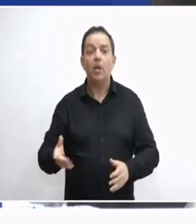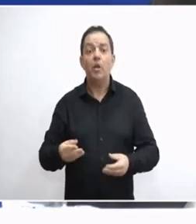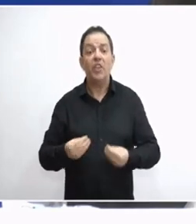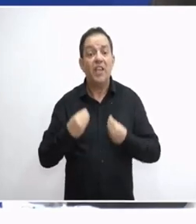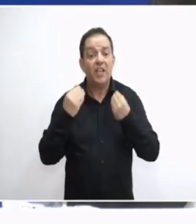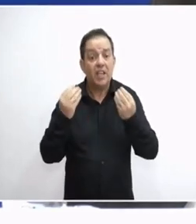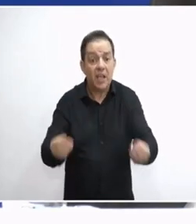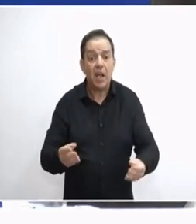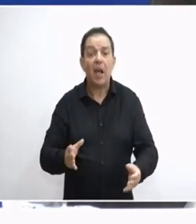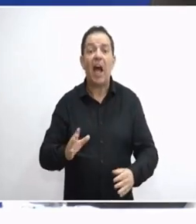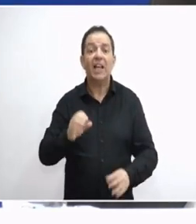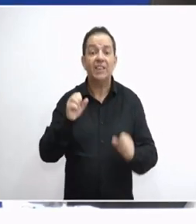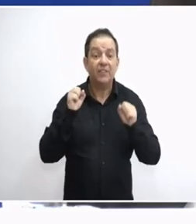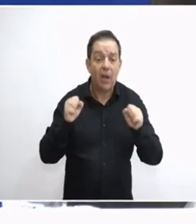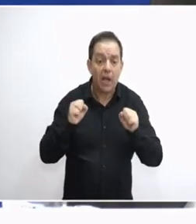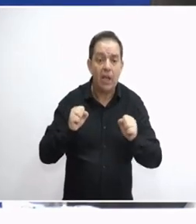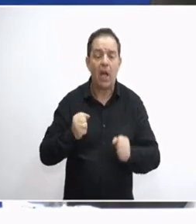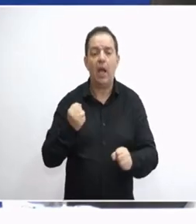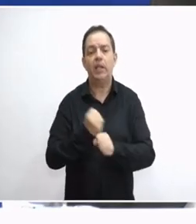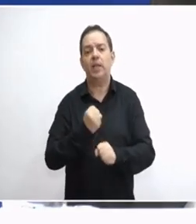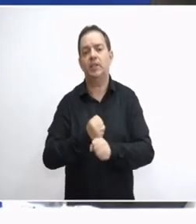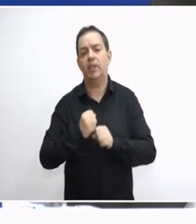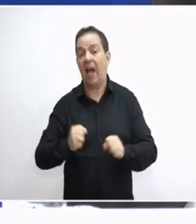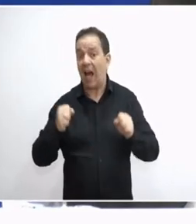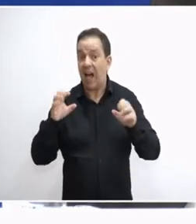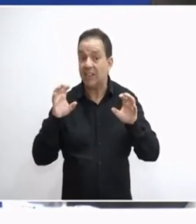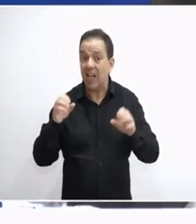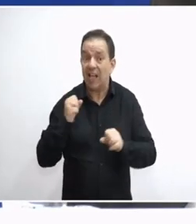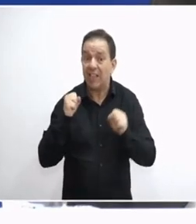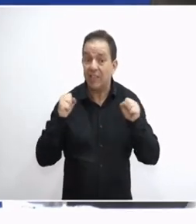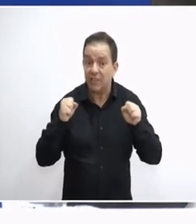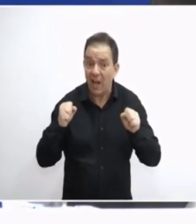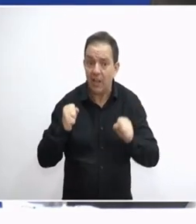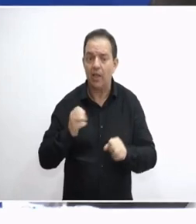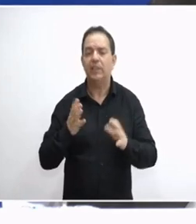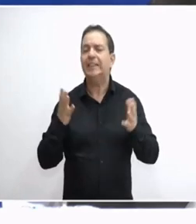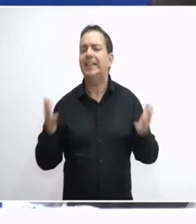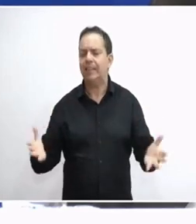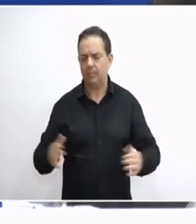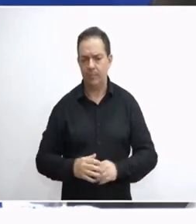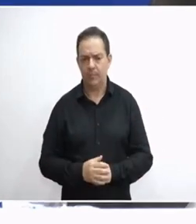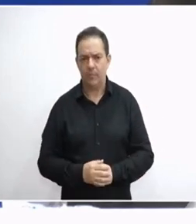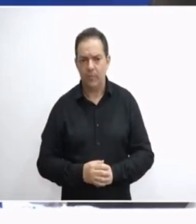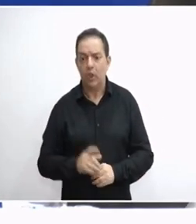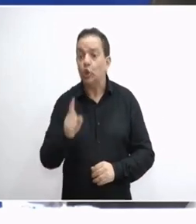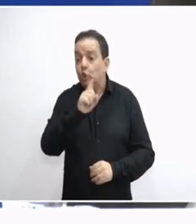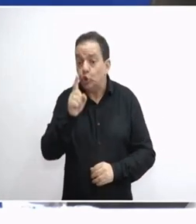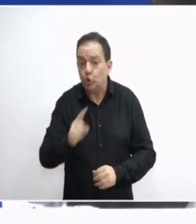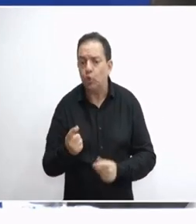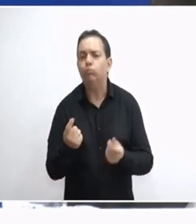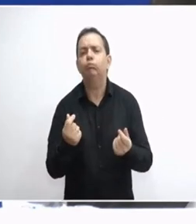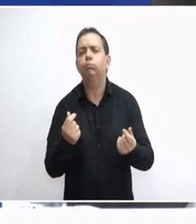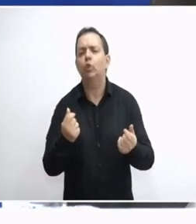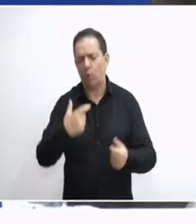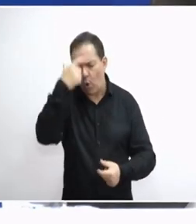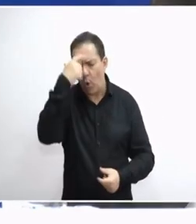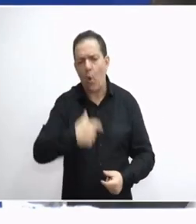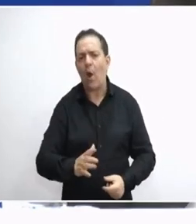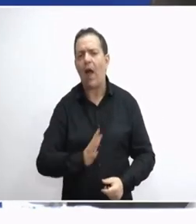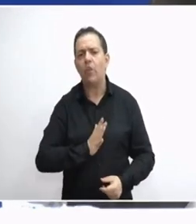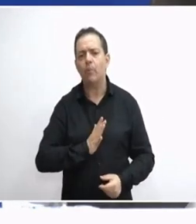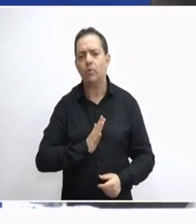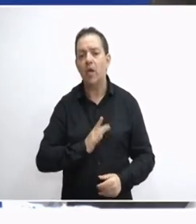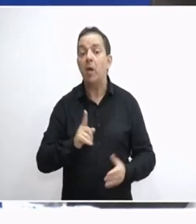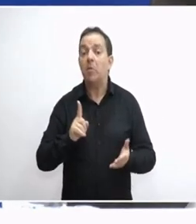ασφάλεια και εργασία. Άρα λοιπόν, ασφάλεια αυτή τη στιγμή είναι ότι το κόστος διαβίωσης κάθε ανθρώπου